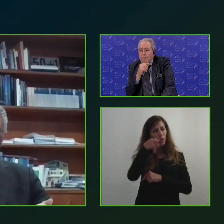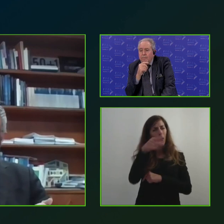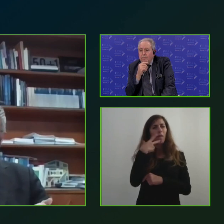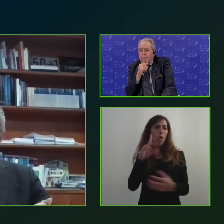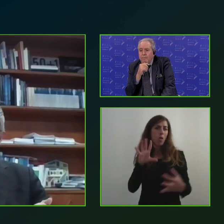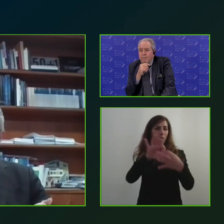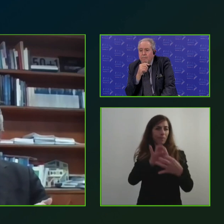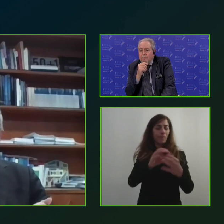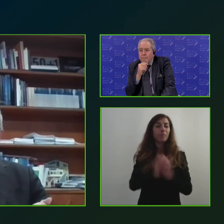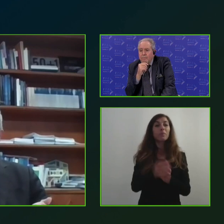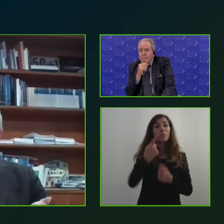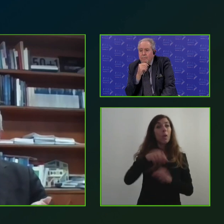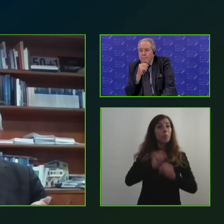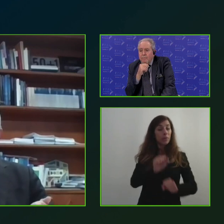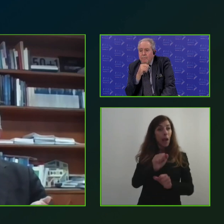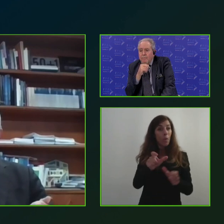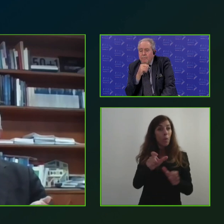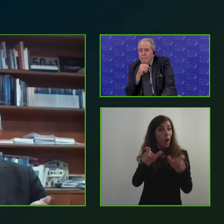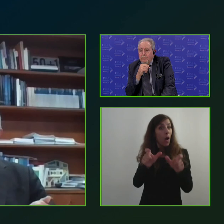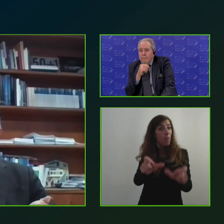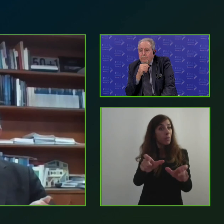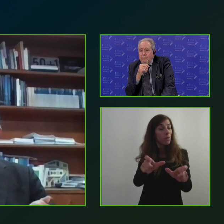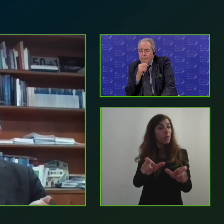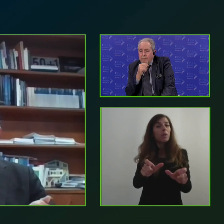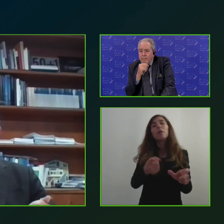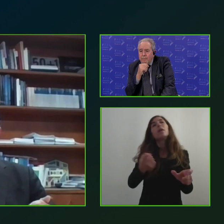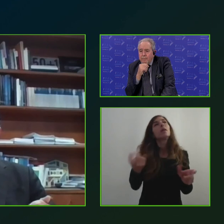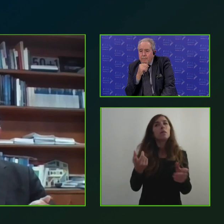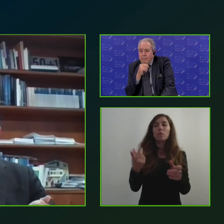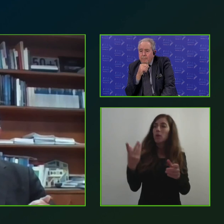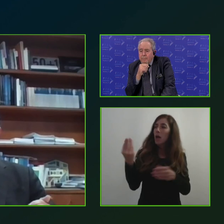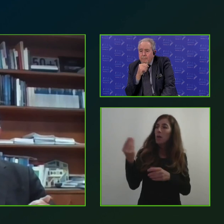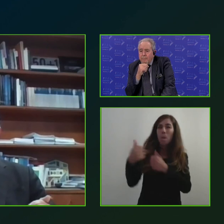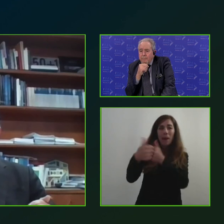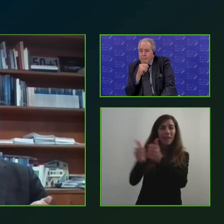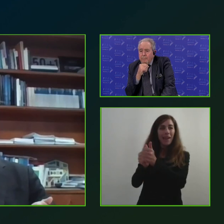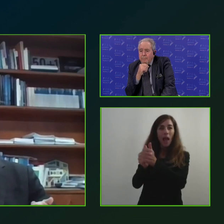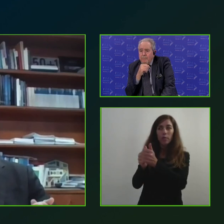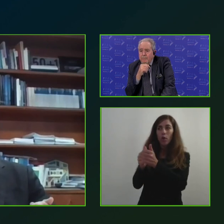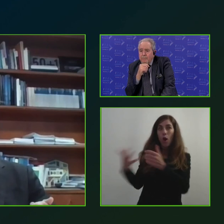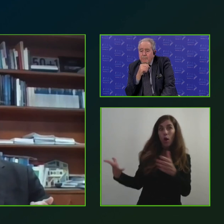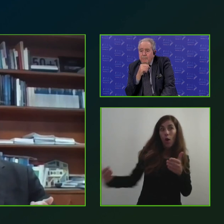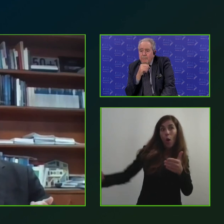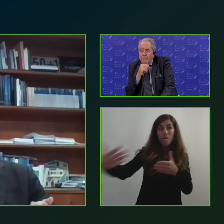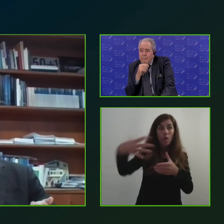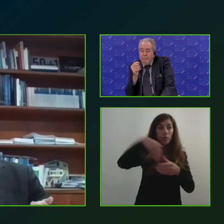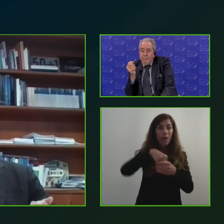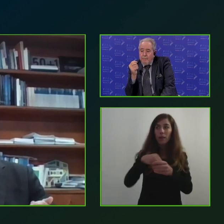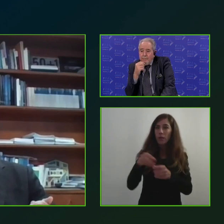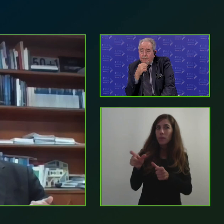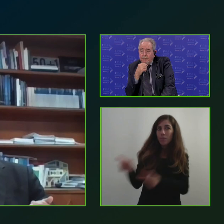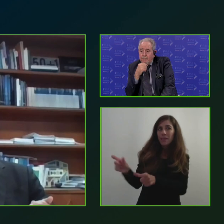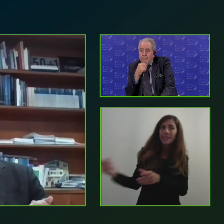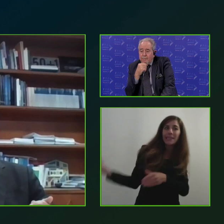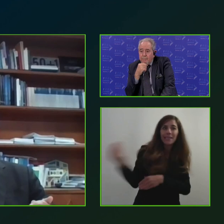possiamo imporre e quindi possiamo imporre il coinvolgimento del partenariato ma il rischio che poi questo torni ad